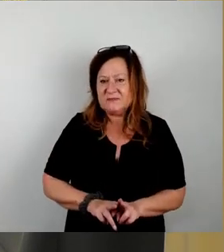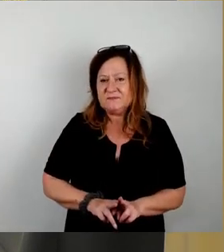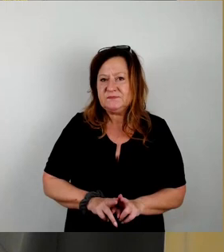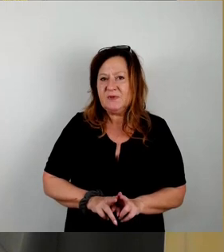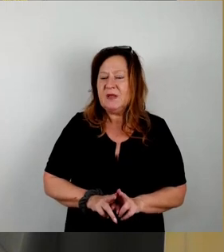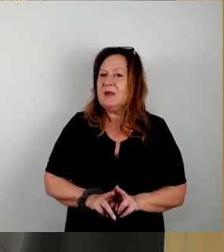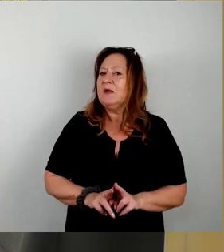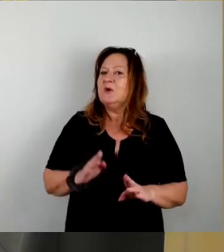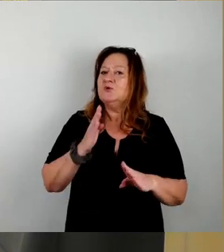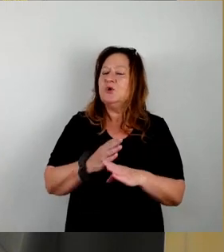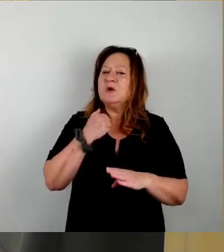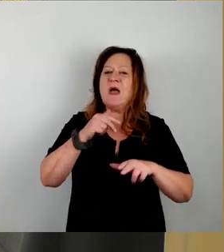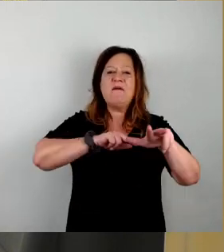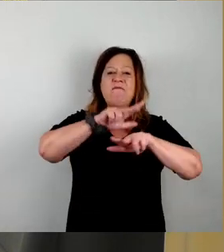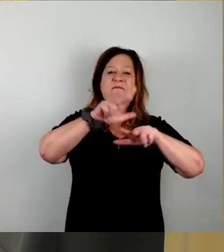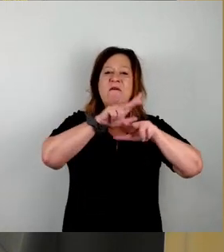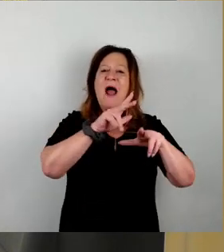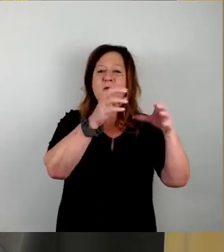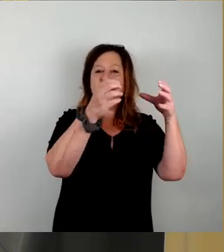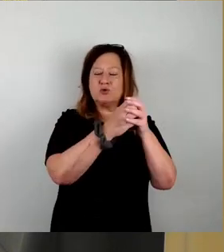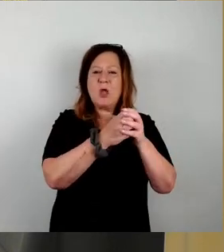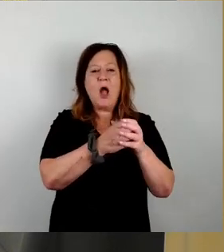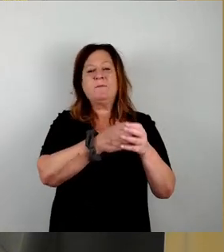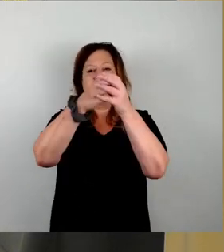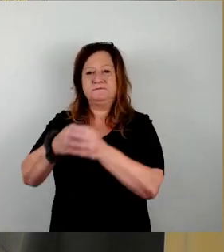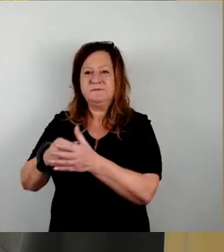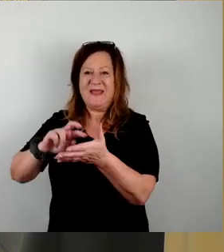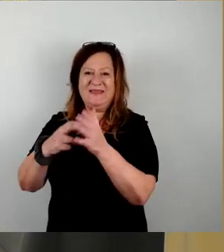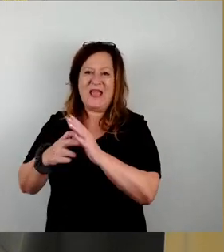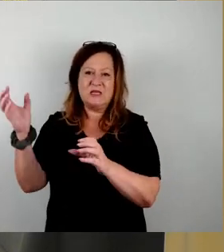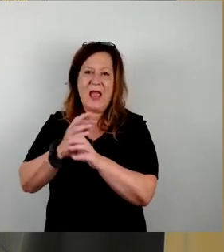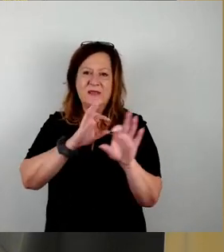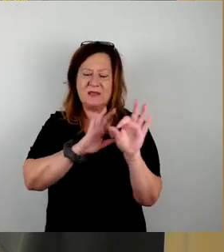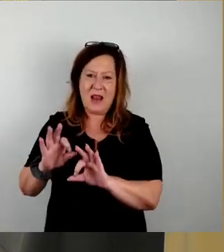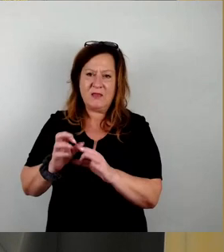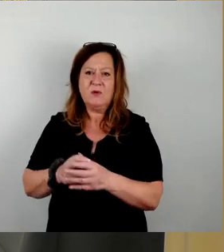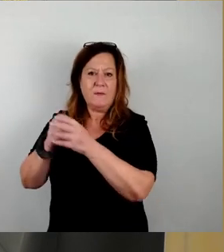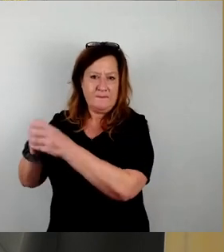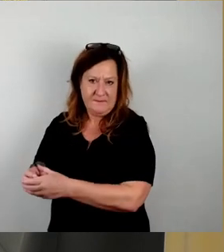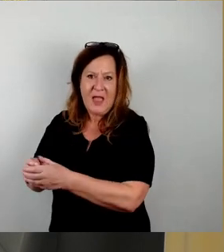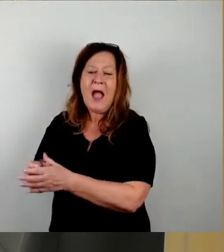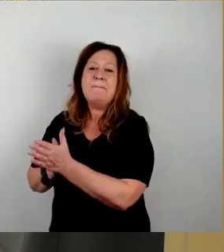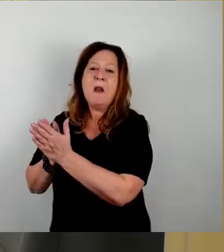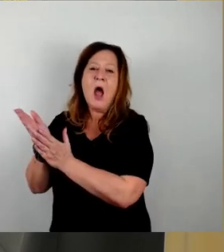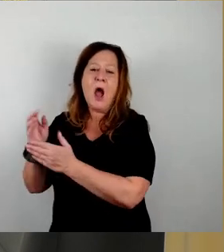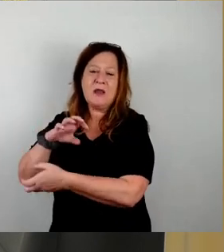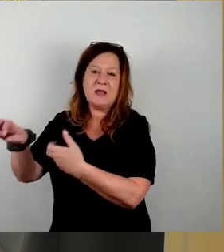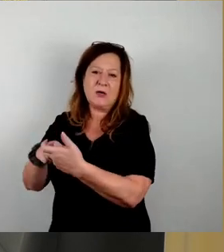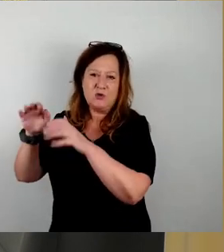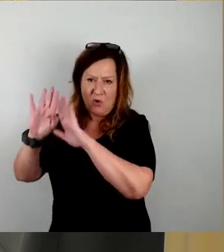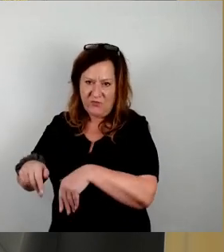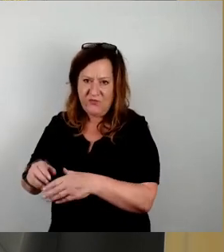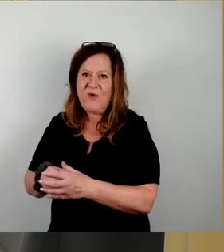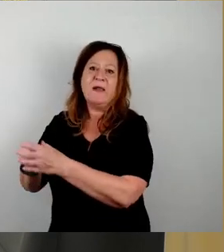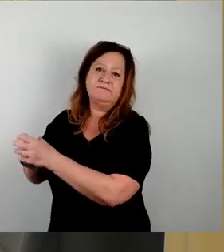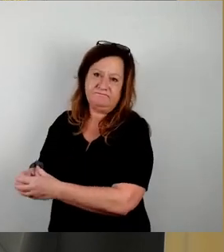genannt, Verwaltungsstab, wir haben eine technische Einsatzleitung, wir haben Pläne für den Katastrophenfall, auch für den Stromausfall,